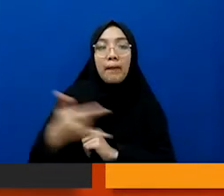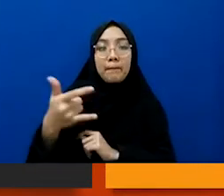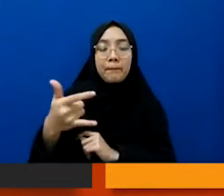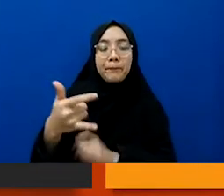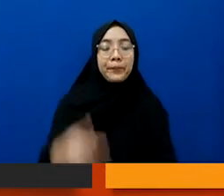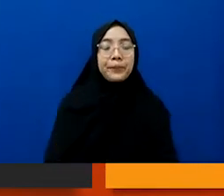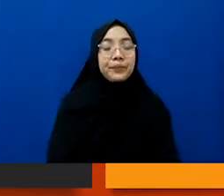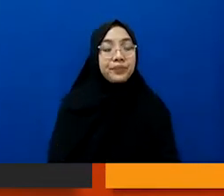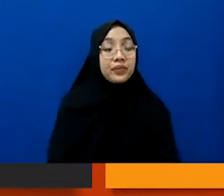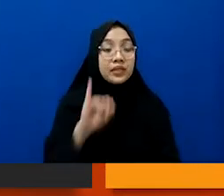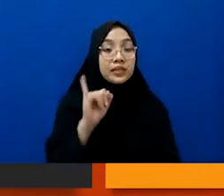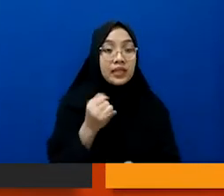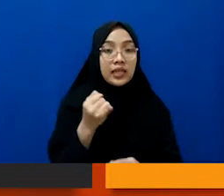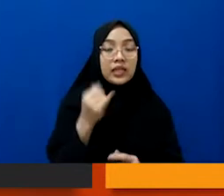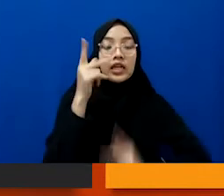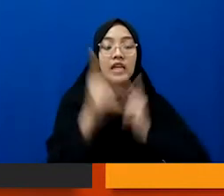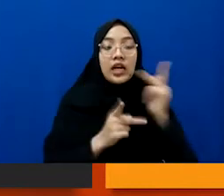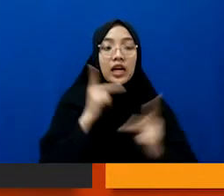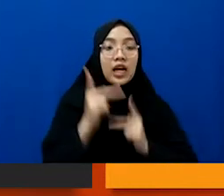ketika apa